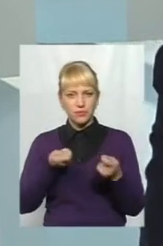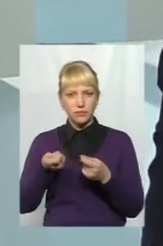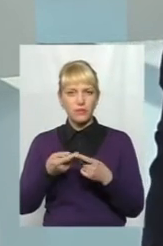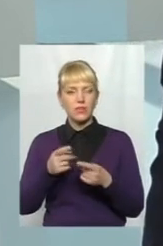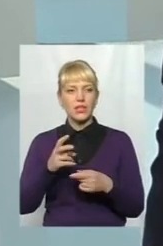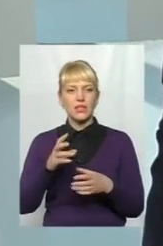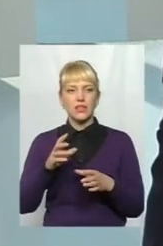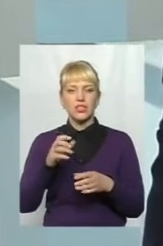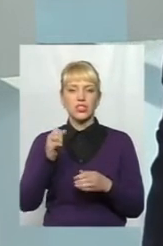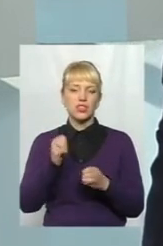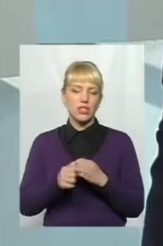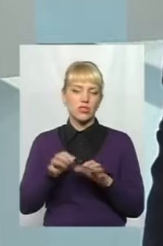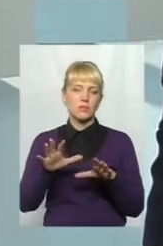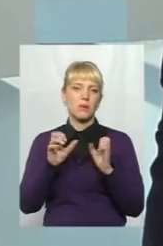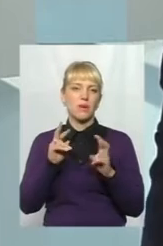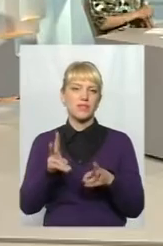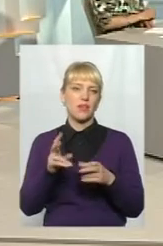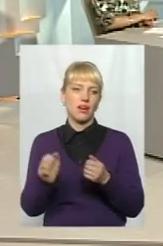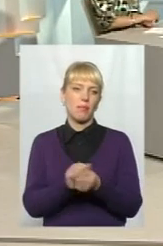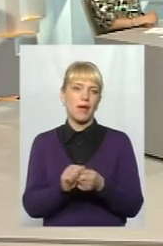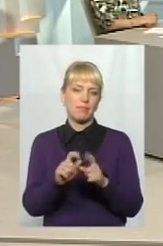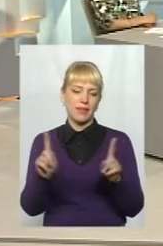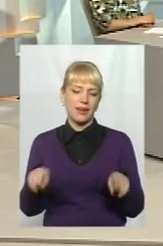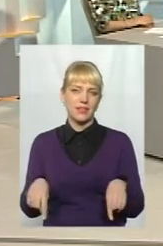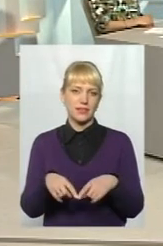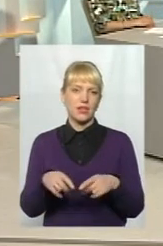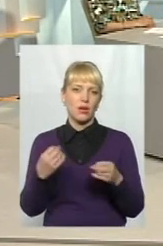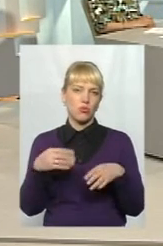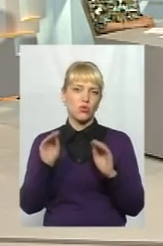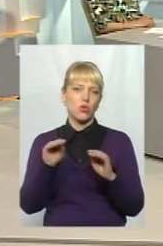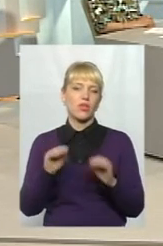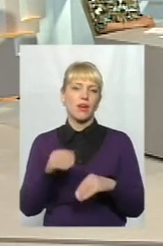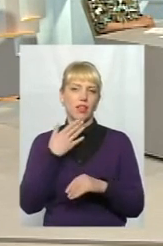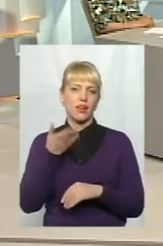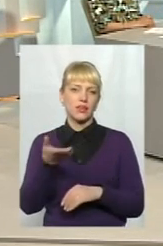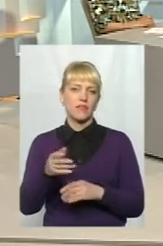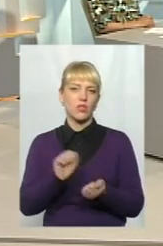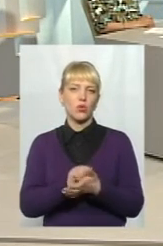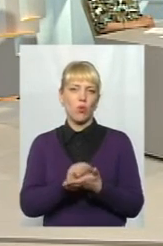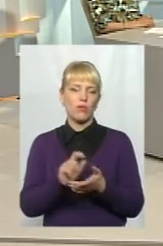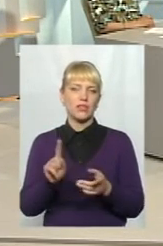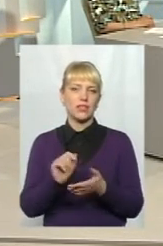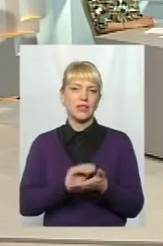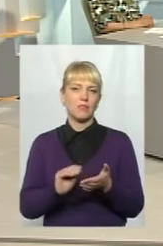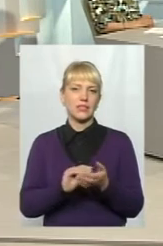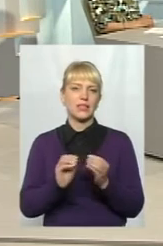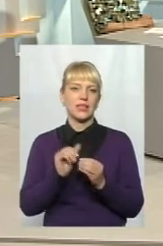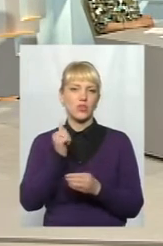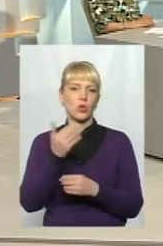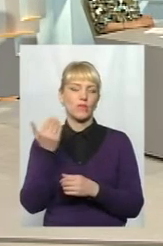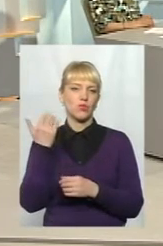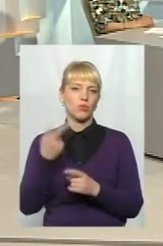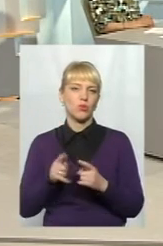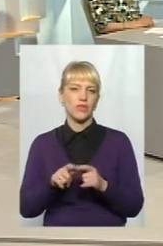того він сприймався просто як якийсь папір, декларативний документ, написаний, наприклад, 10 років тому, його